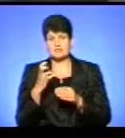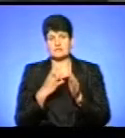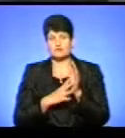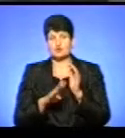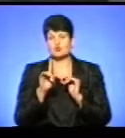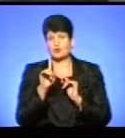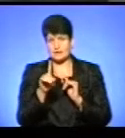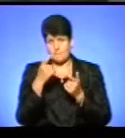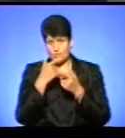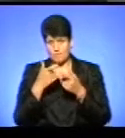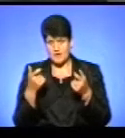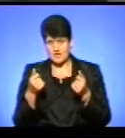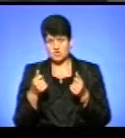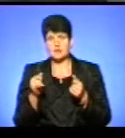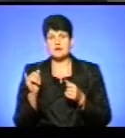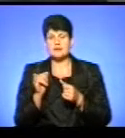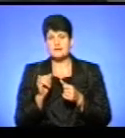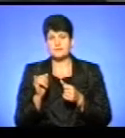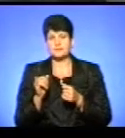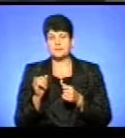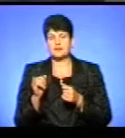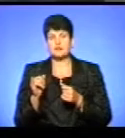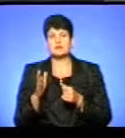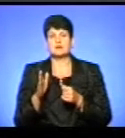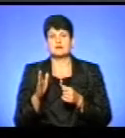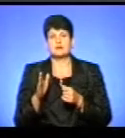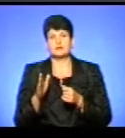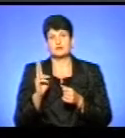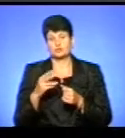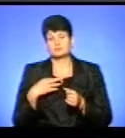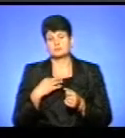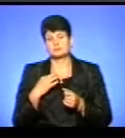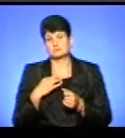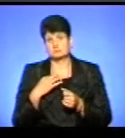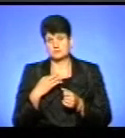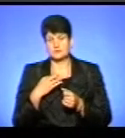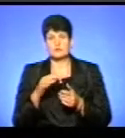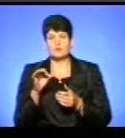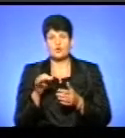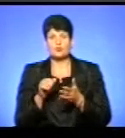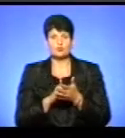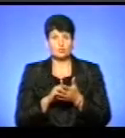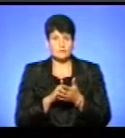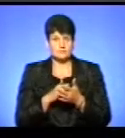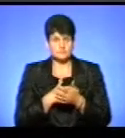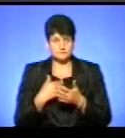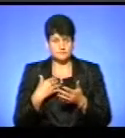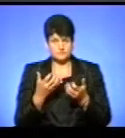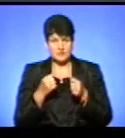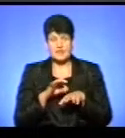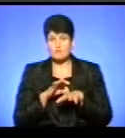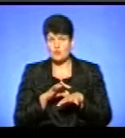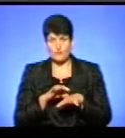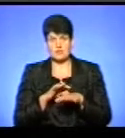попередження. І, відповідно, якщо ж суб'єкти господарювання ігнорують виготовлення документів та не проводять